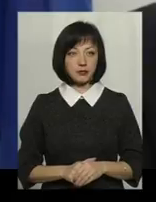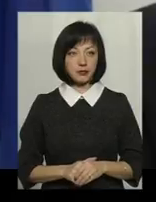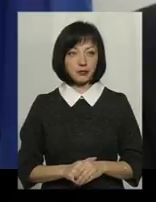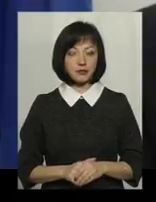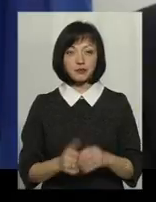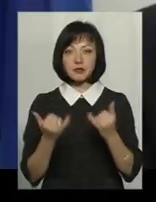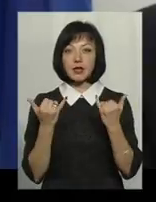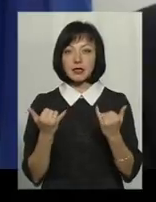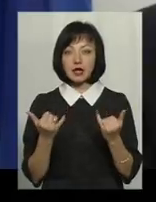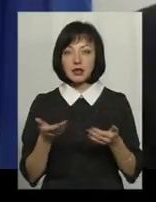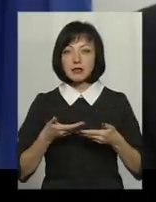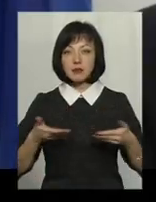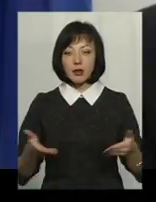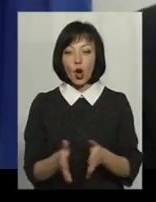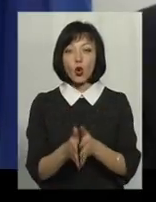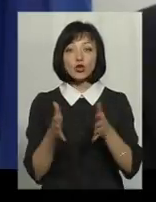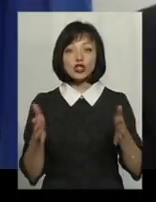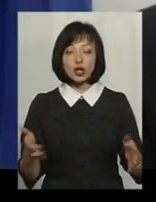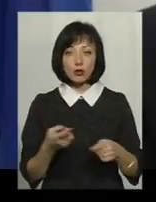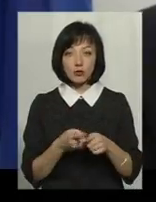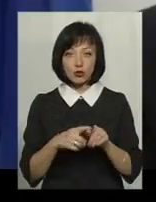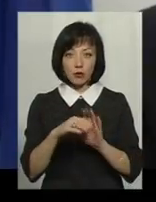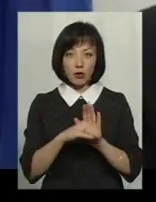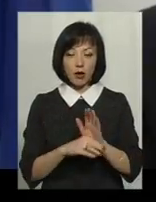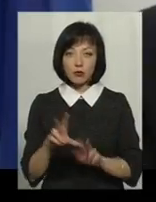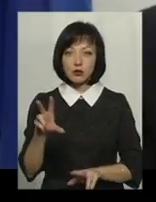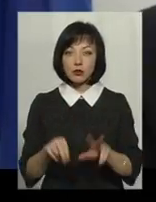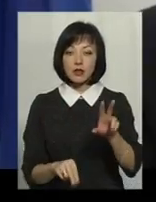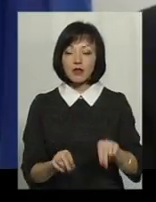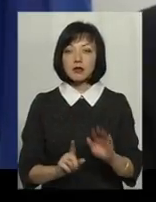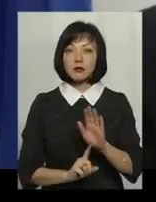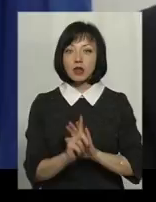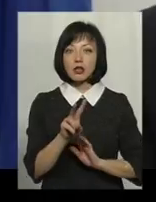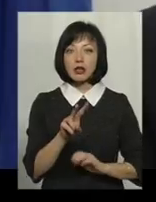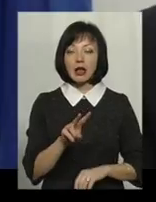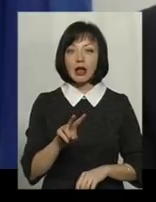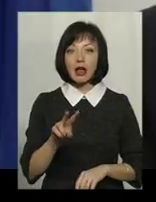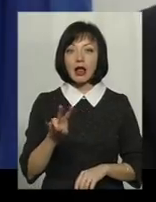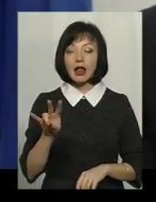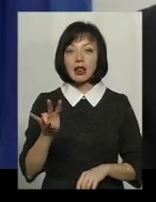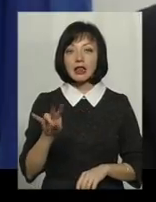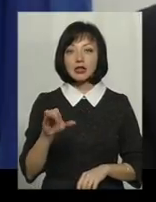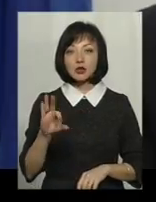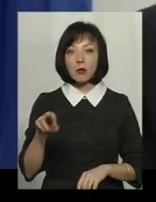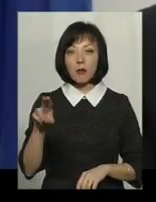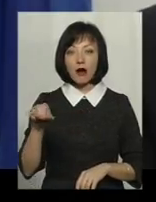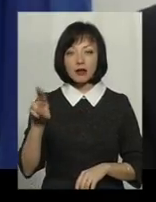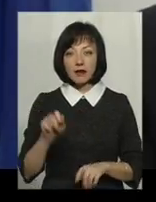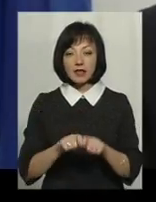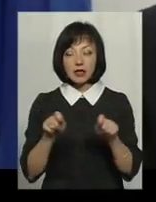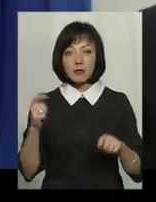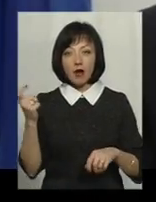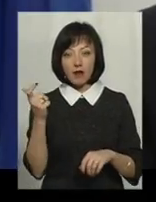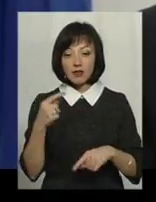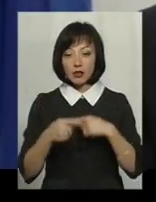Зараз ми розширюємо цю програму. Сподіваємося, що на початку листопада відкриємо подібний центр у Харкові. Я також сподіваюся, що